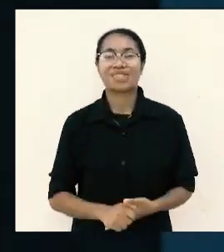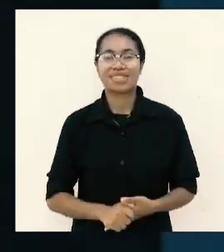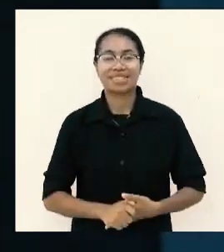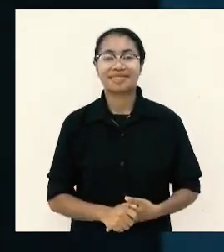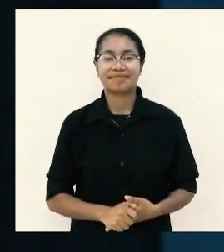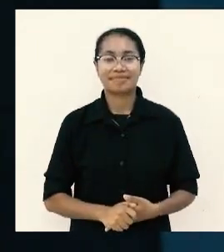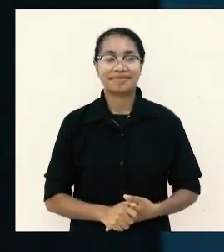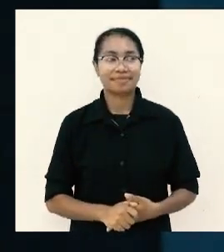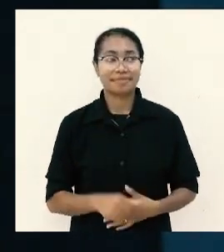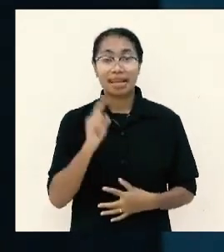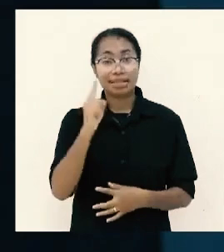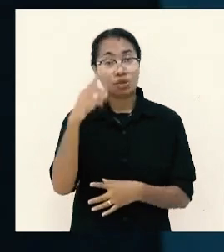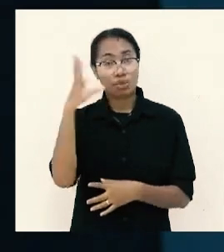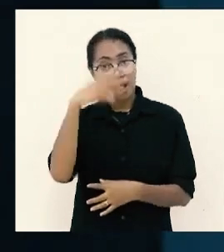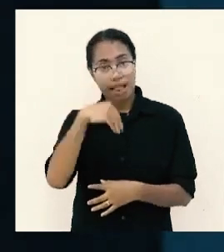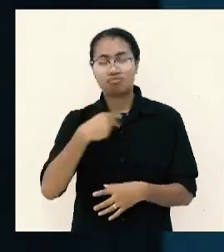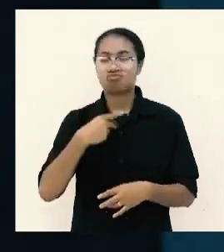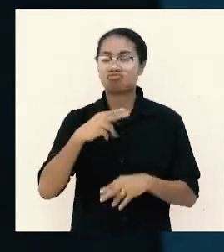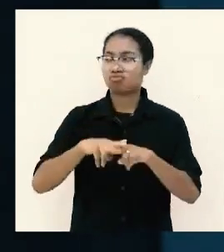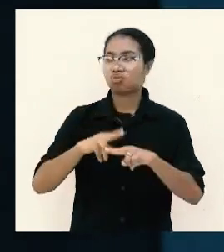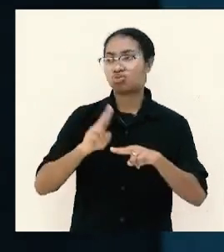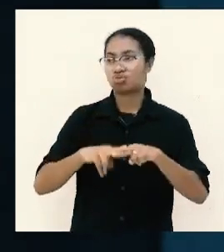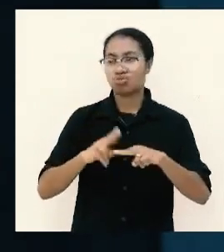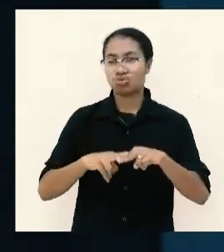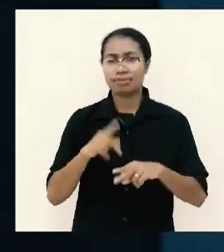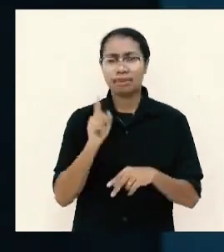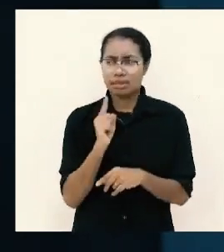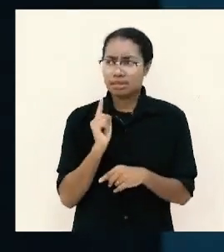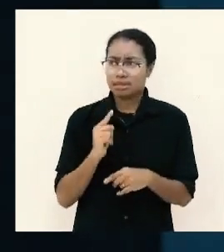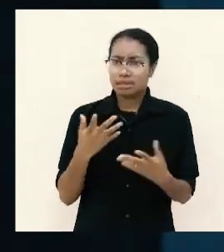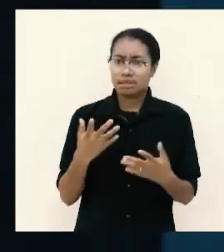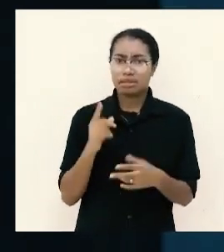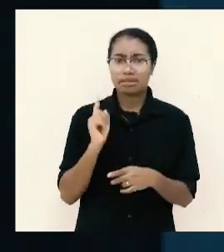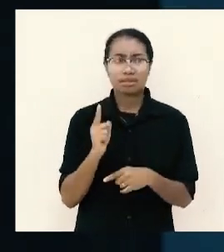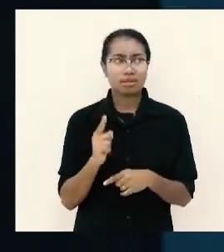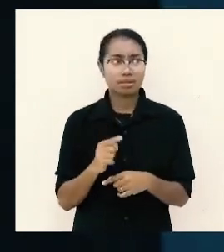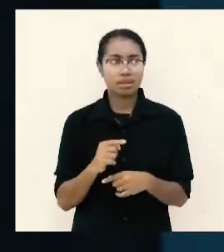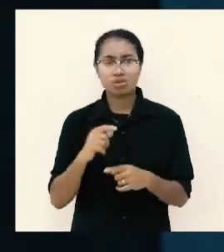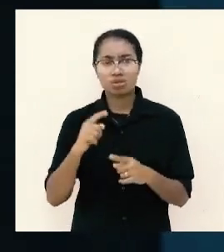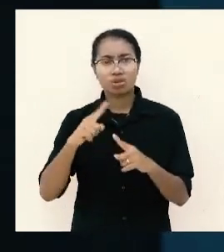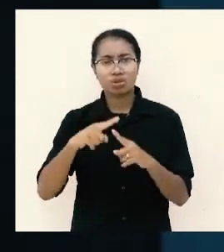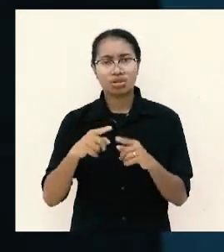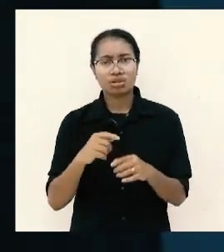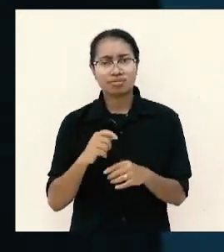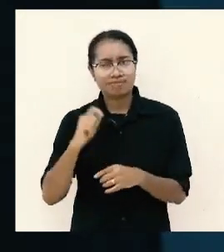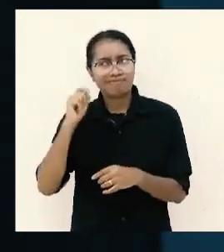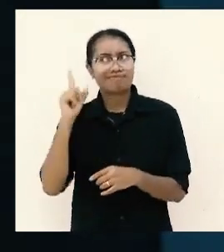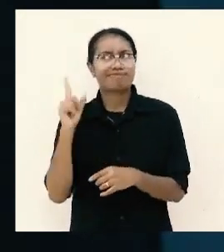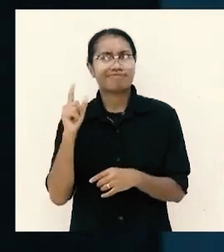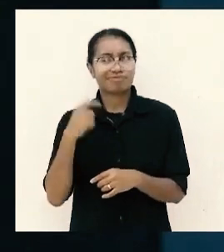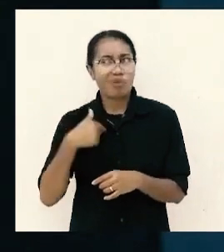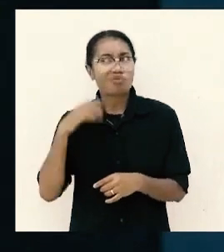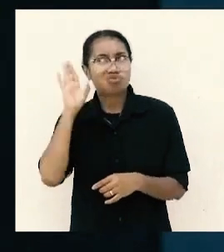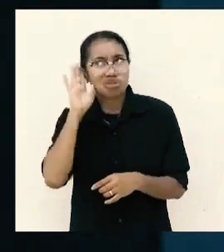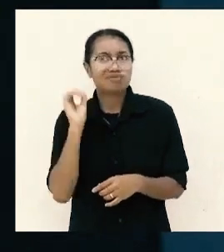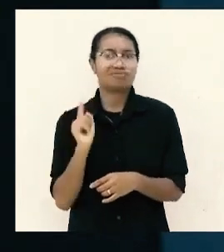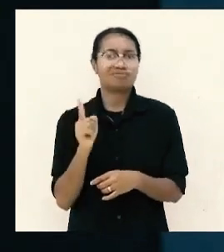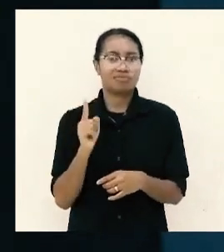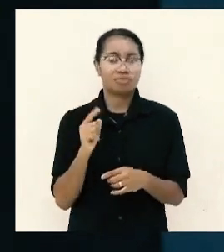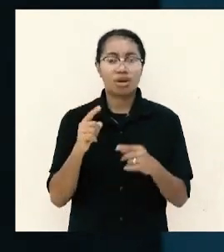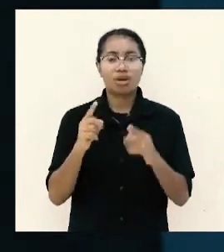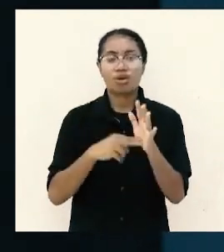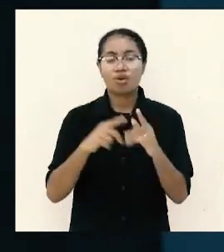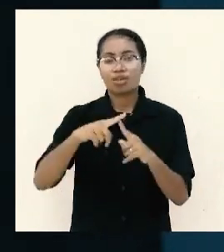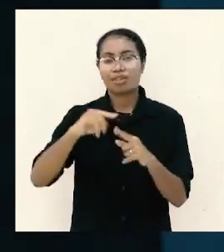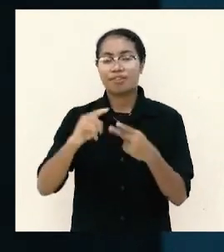satu malam duduk-duduk tiba-tiba ting notifikasi saya lihat